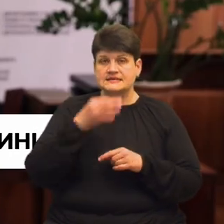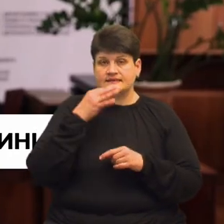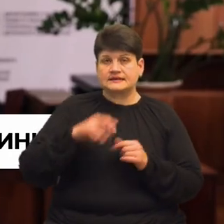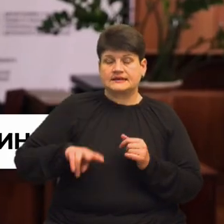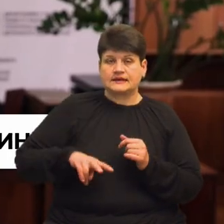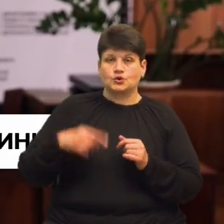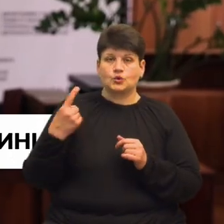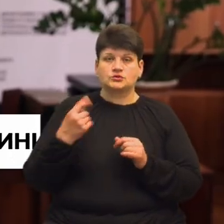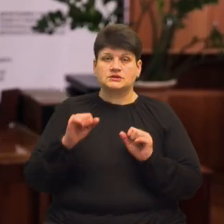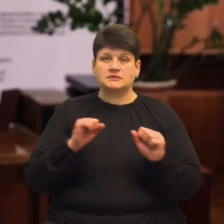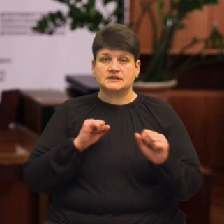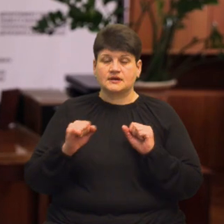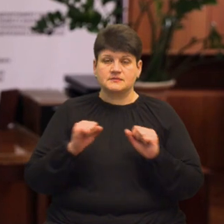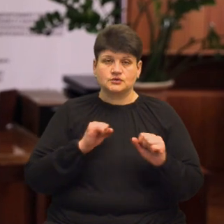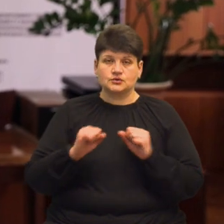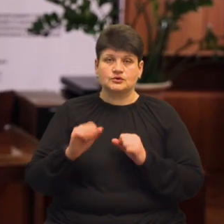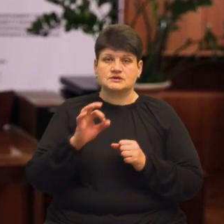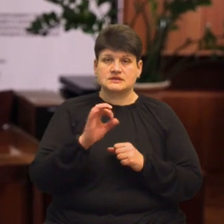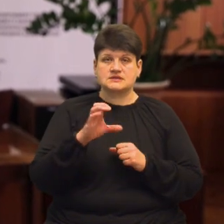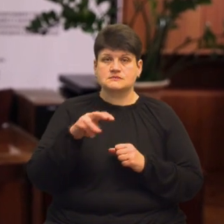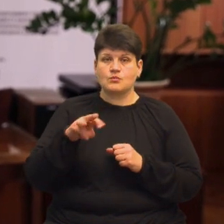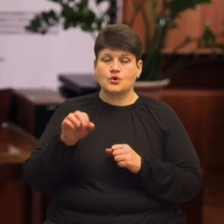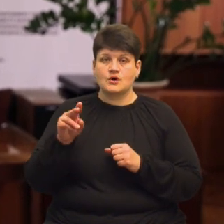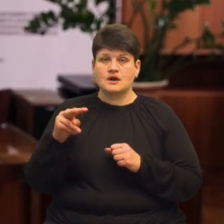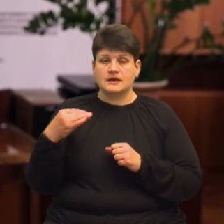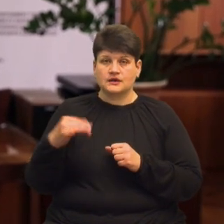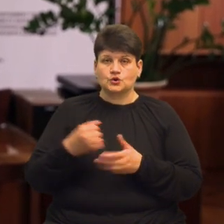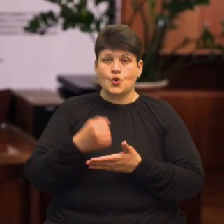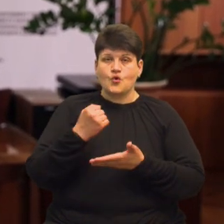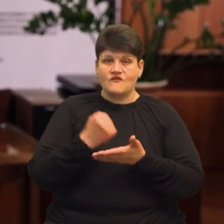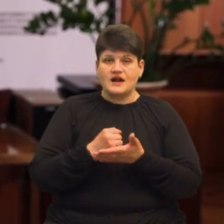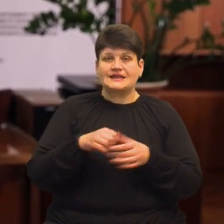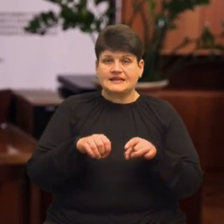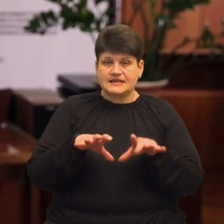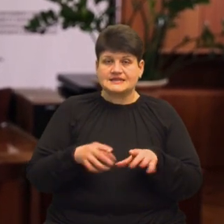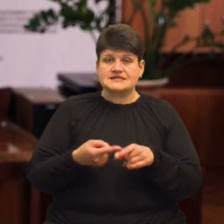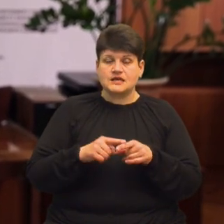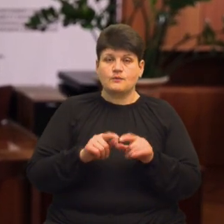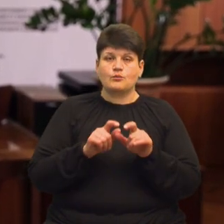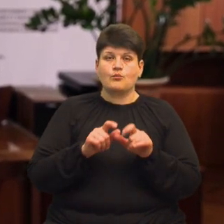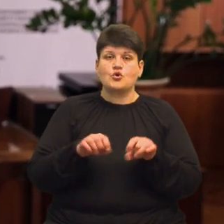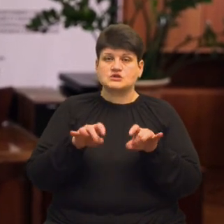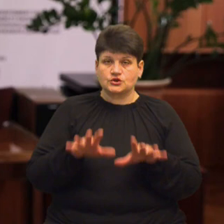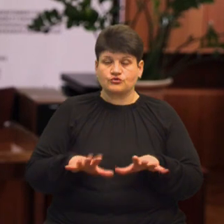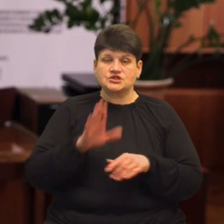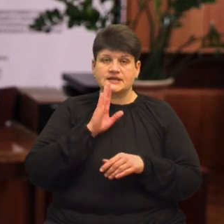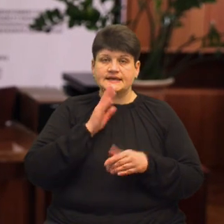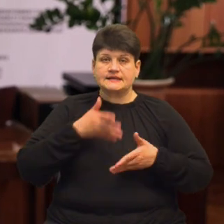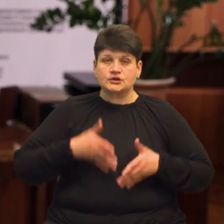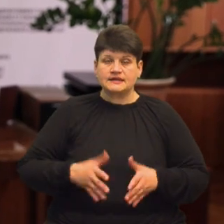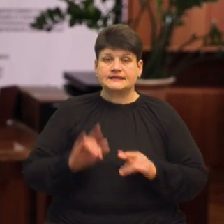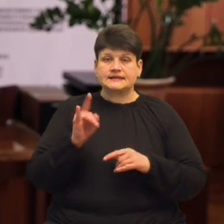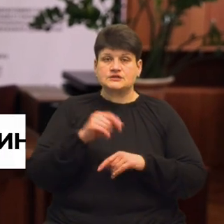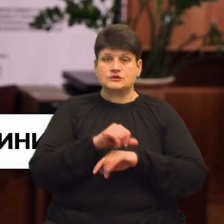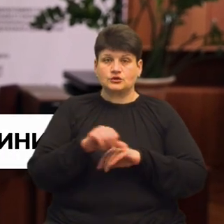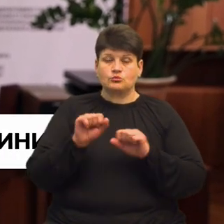департаменту соцзахисту Оксана Смолій. До ухвалення цієї постанови усі знають, що жінки, які народили дитину за кордоном, могли